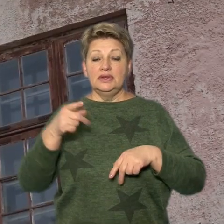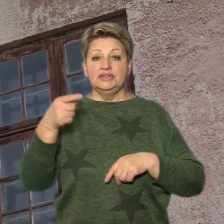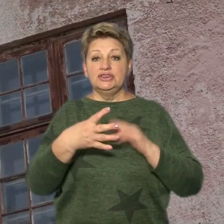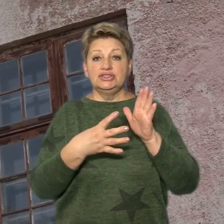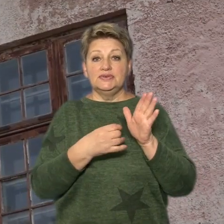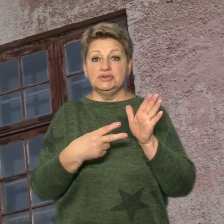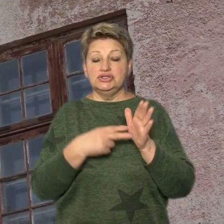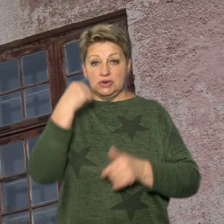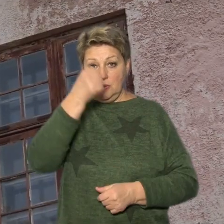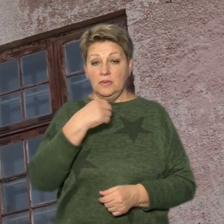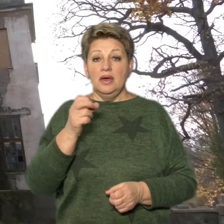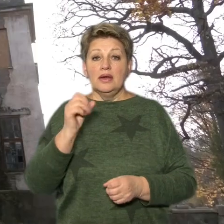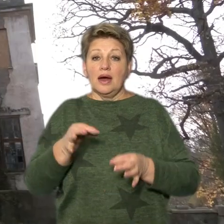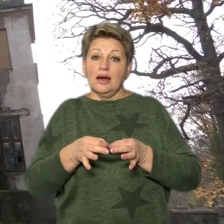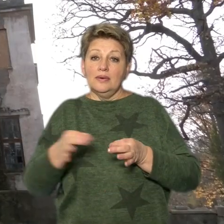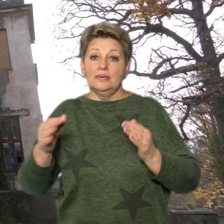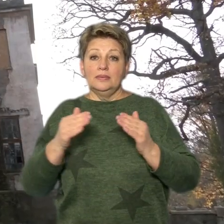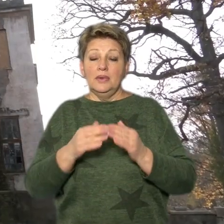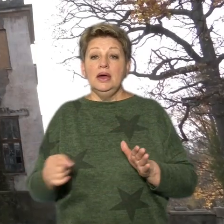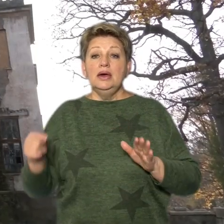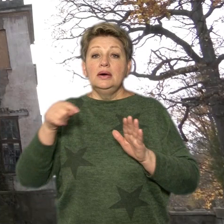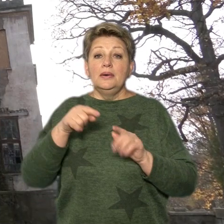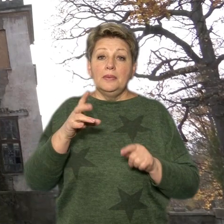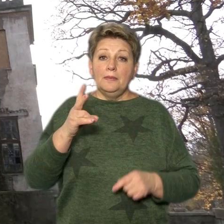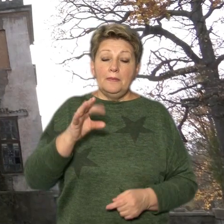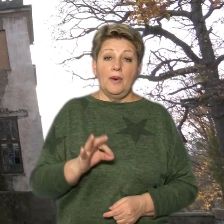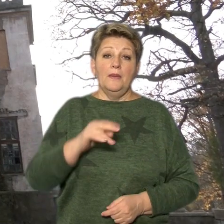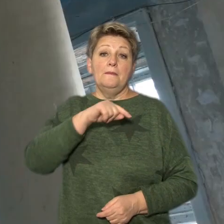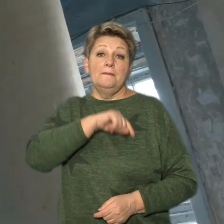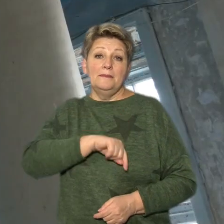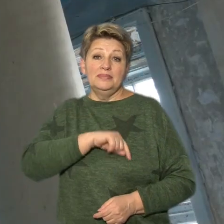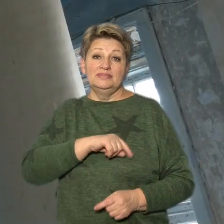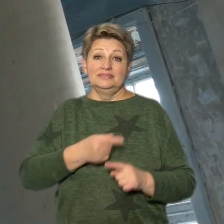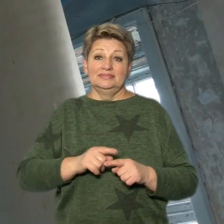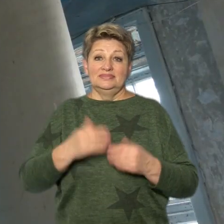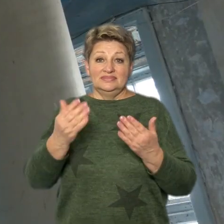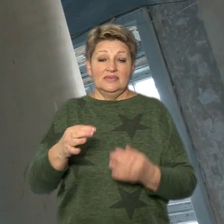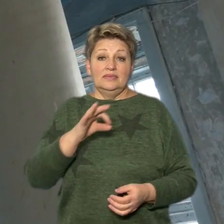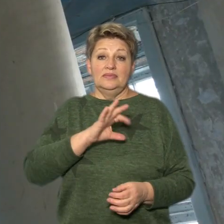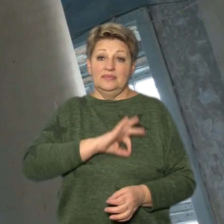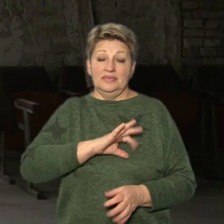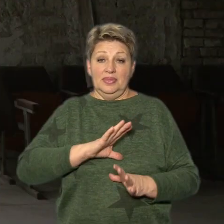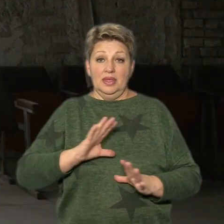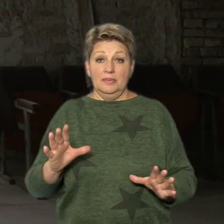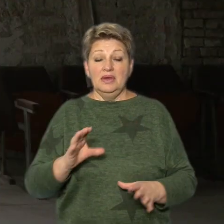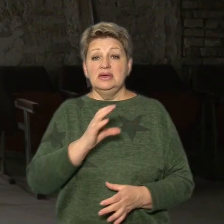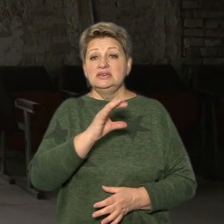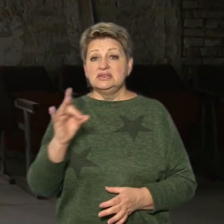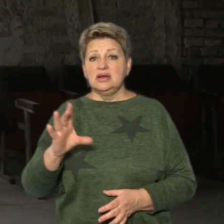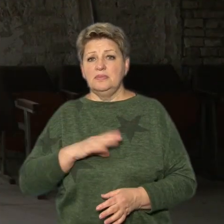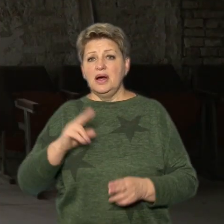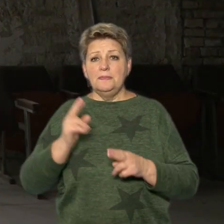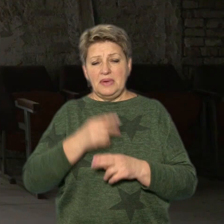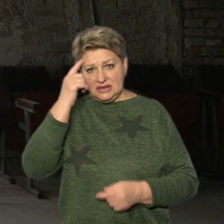заміський мисливський будинок. Проте за призначенням його так і не використовували. Натомість за радянських часів він зазнав безграмотного